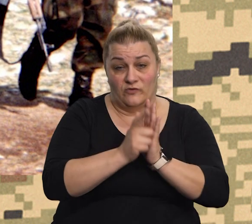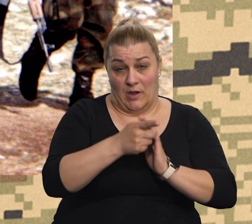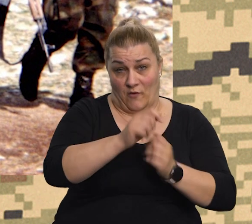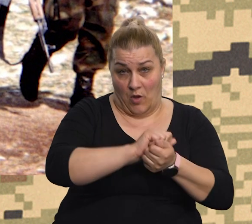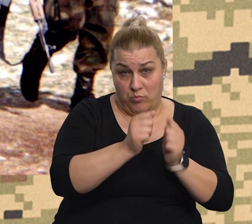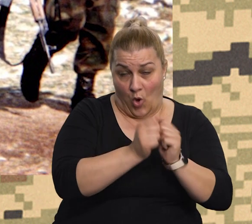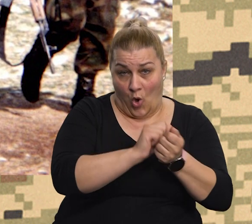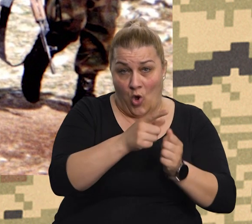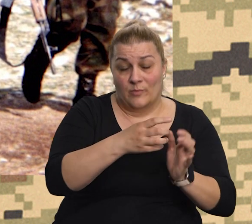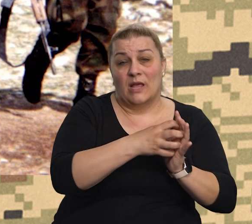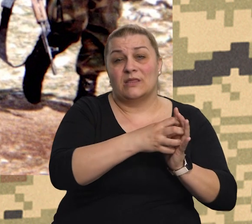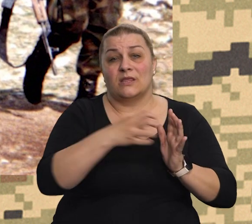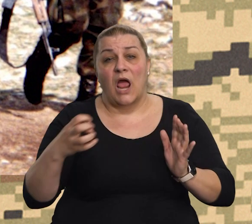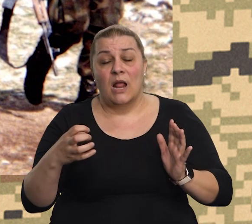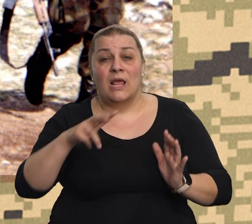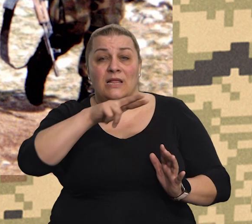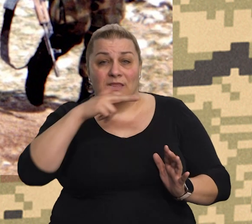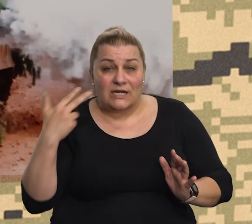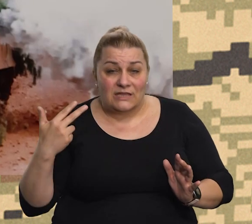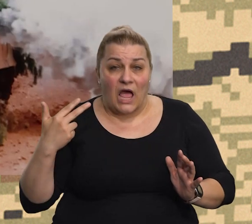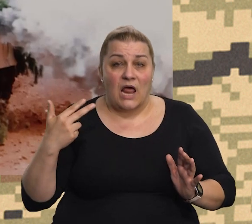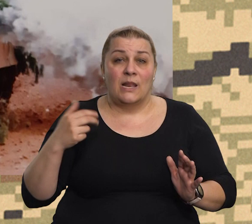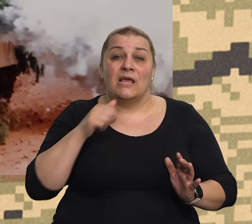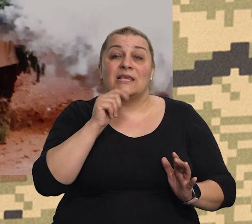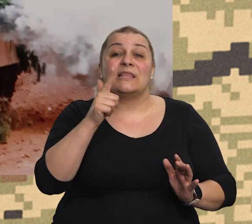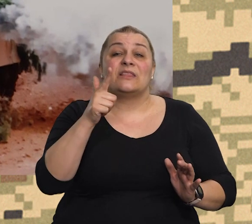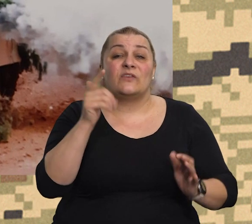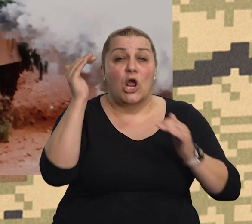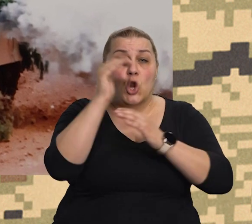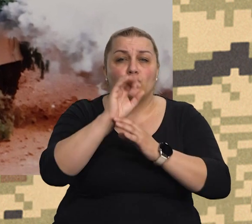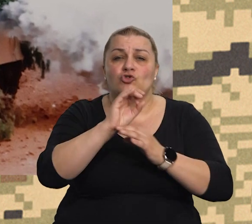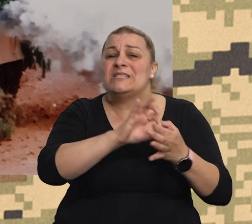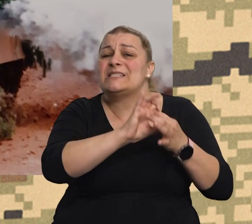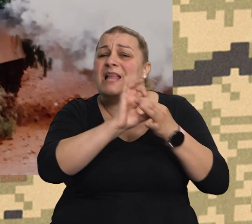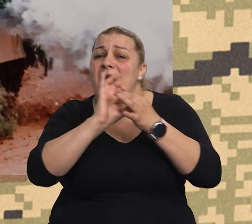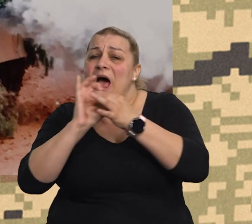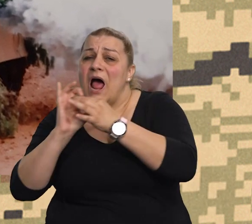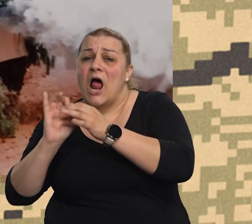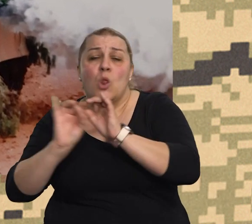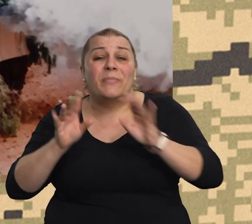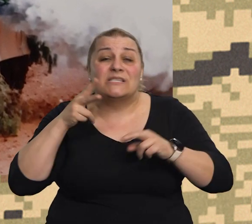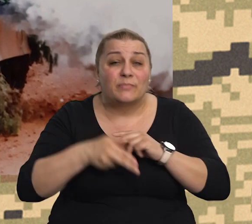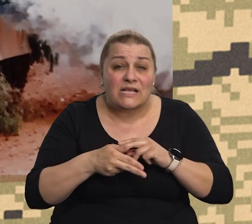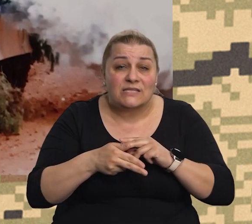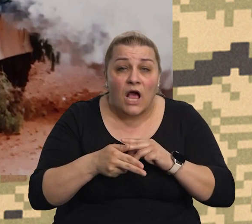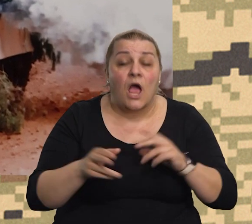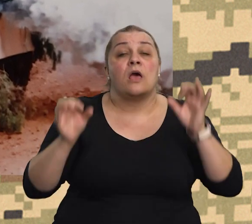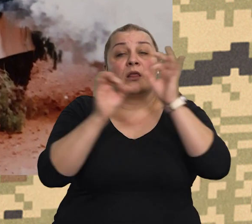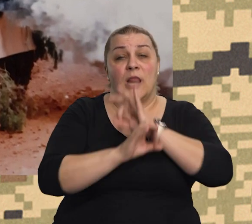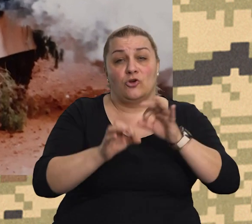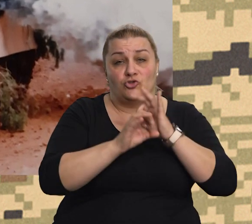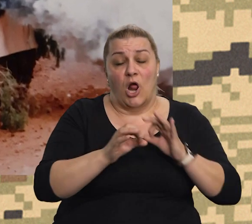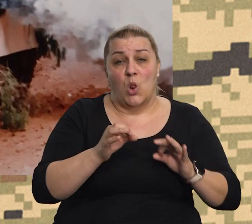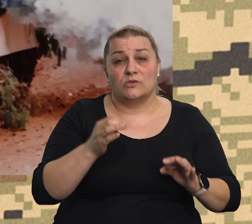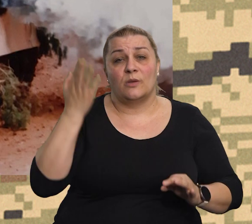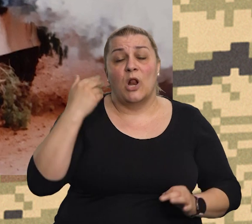koji su trajali tri dana i dvije noći bez prestanka, na zarost, ima sam, tada je